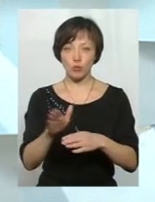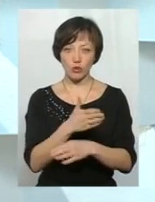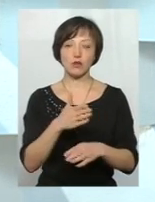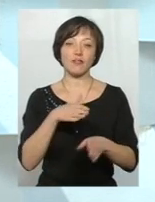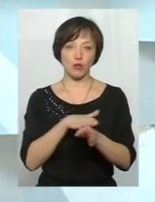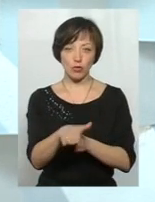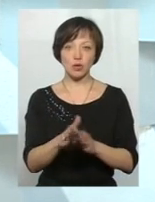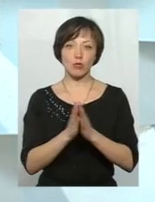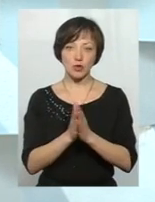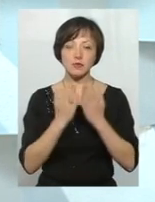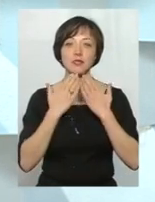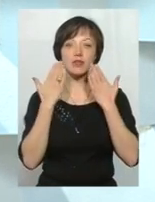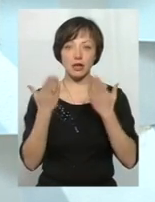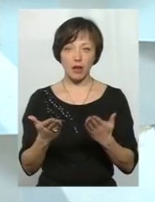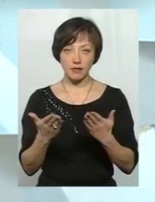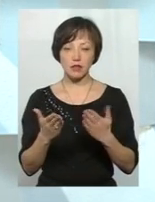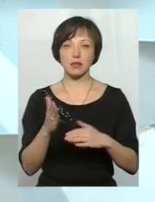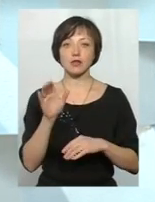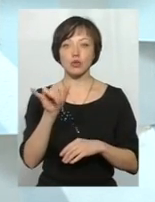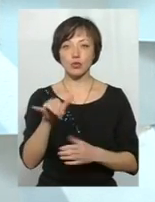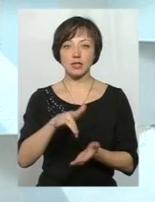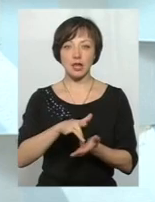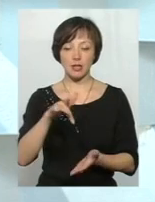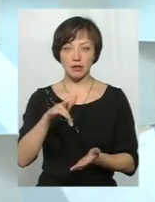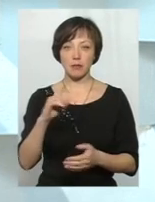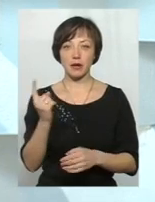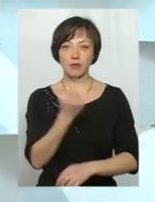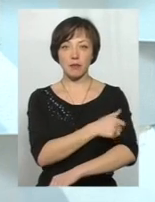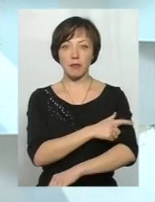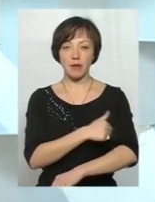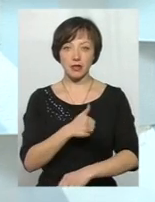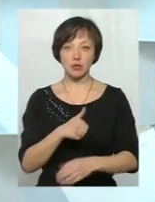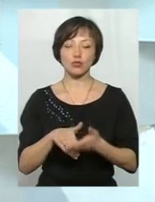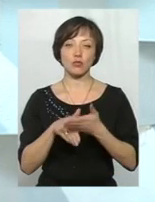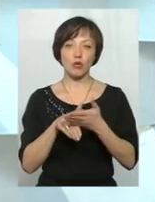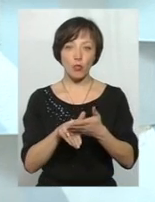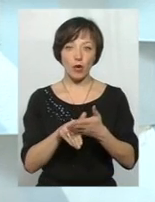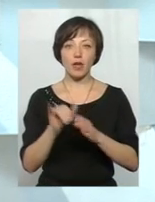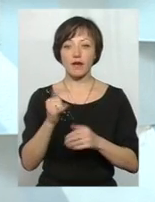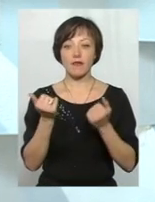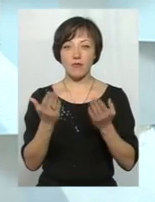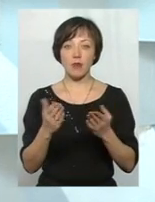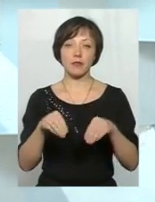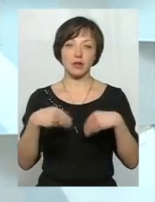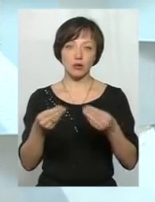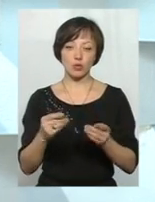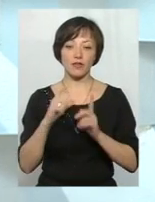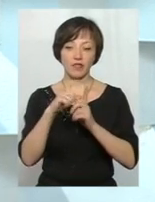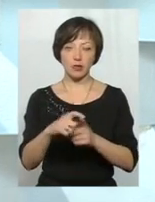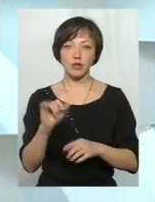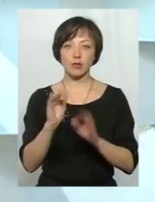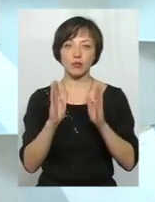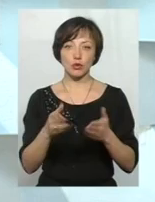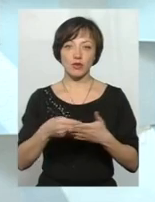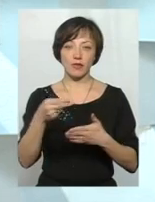пройшов. Просимо звертатися в Центри первинної медико-санітарної допомоги, і вам там дадуть належну відповідь, і